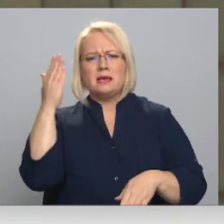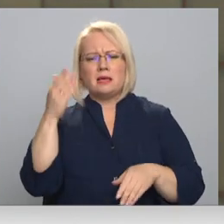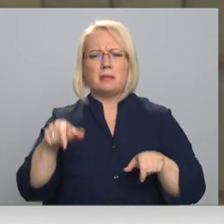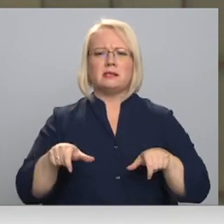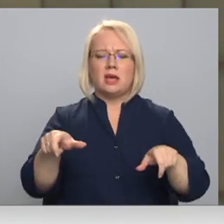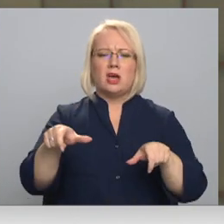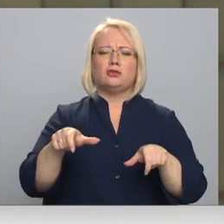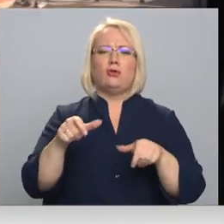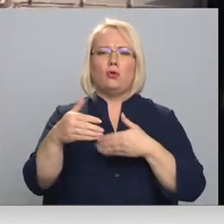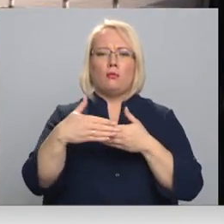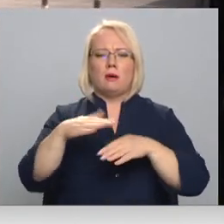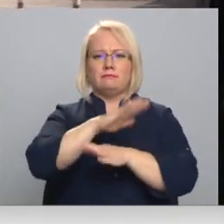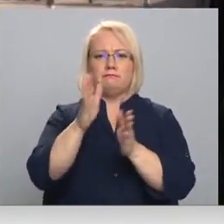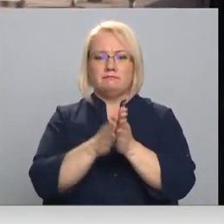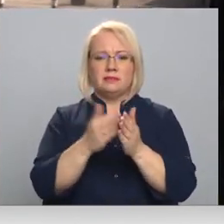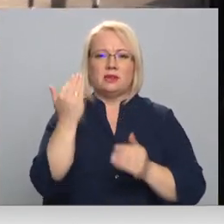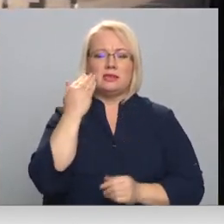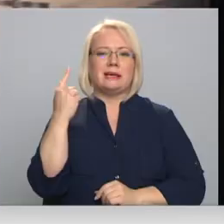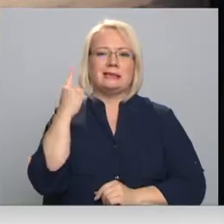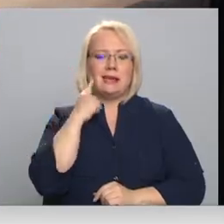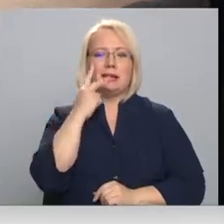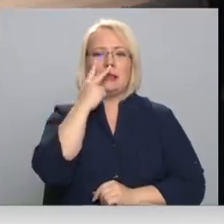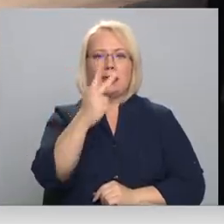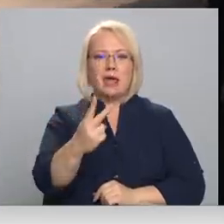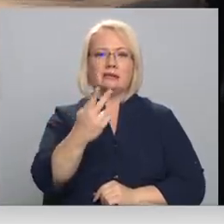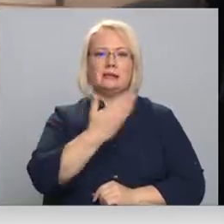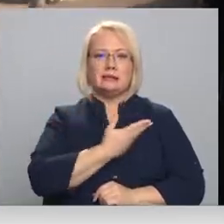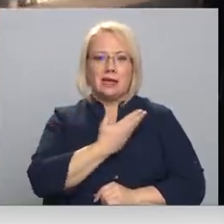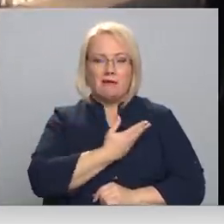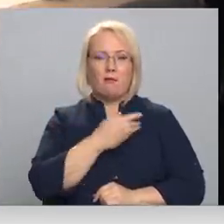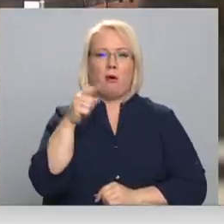apkopots mājaslapā dzirdi redzi dzīvo. Dāvids Frenafels Latvijas televīzija